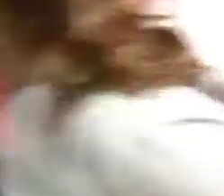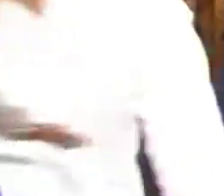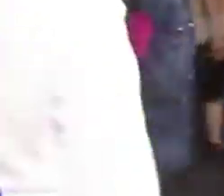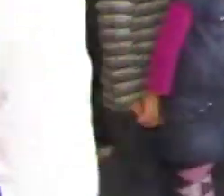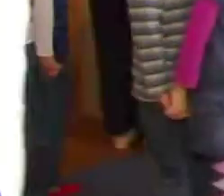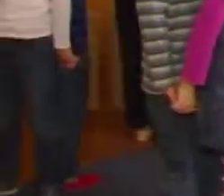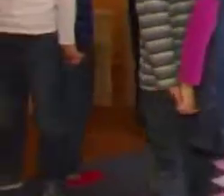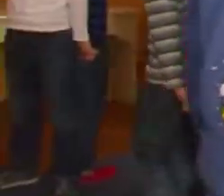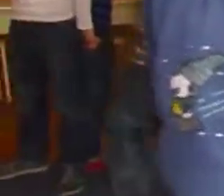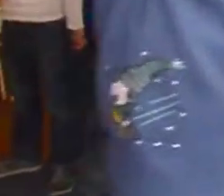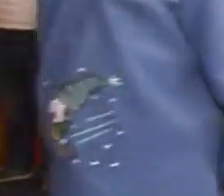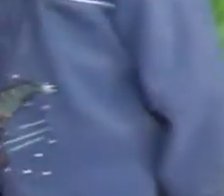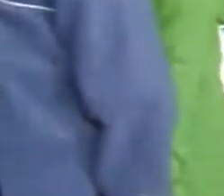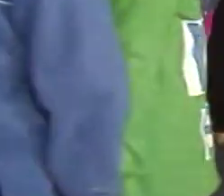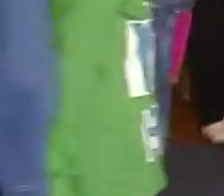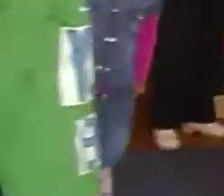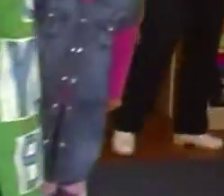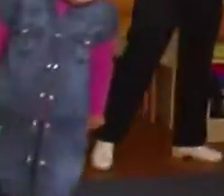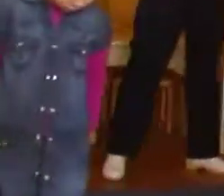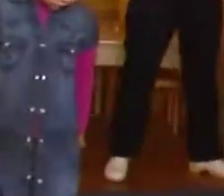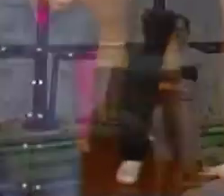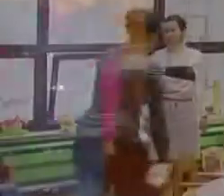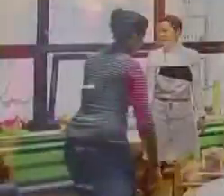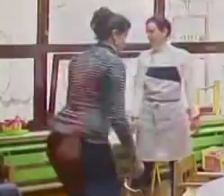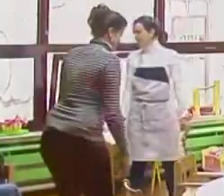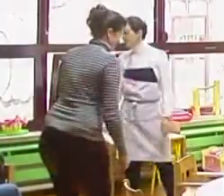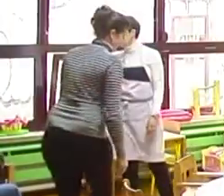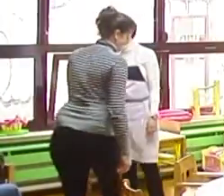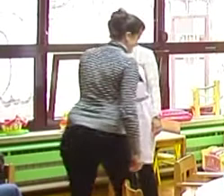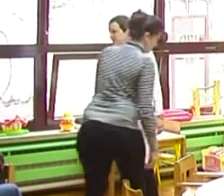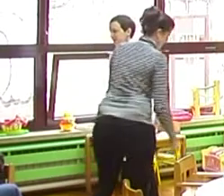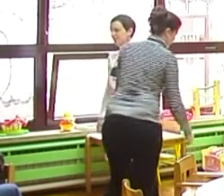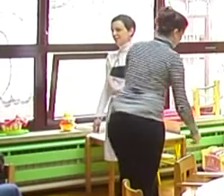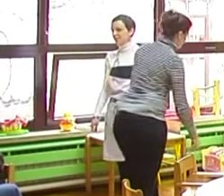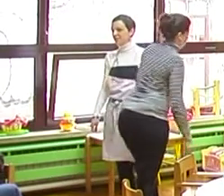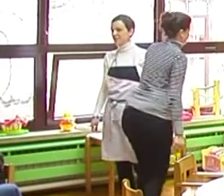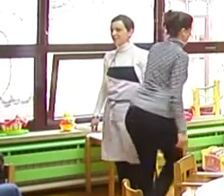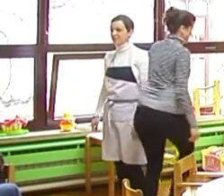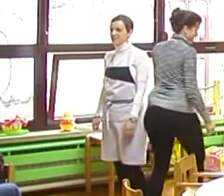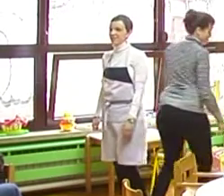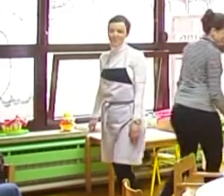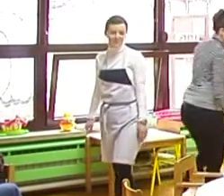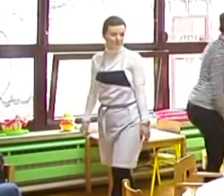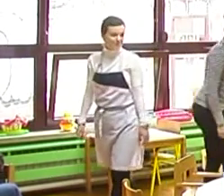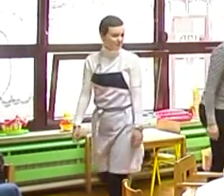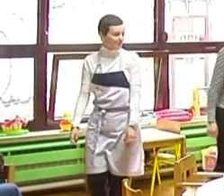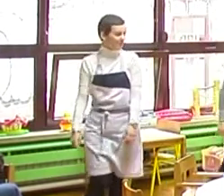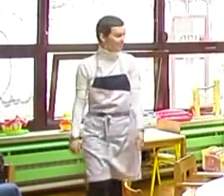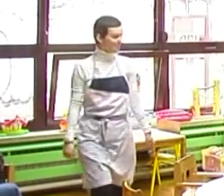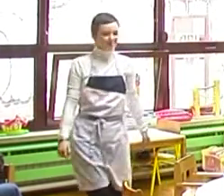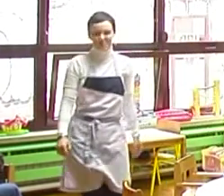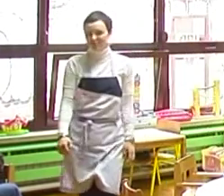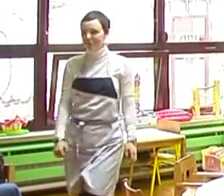bude kod vjece u vrtiću, međutim, ove godine je dosta otporniji i s obzirom na osoblje